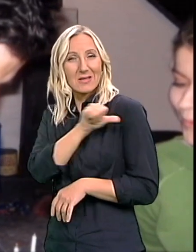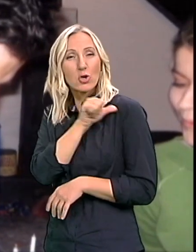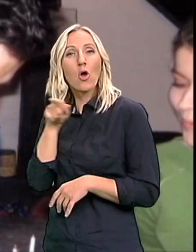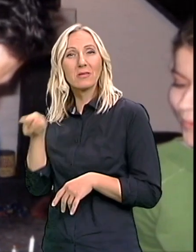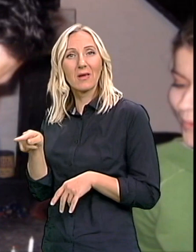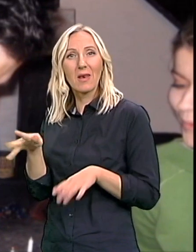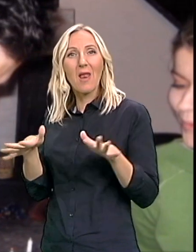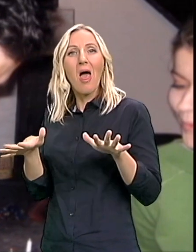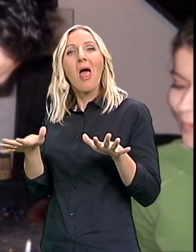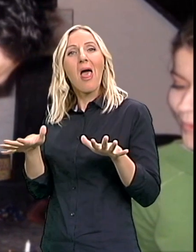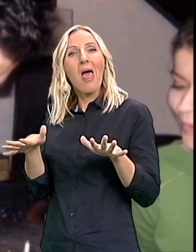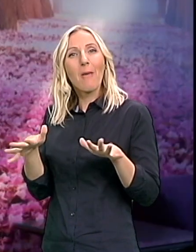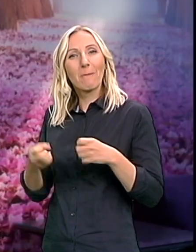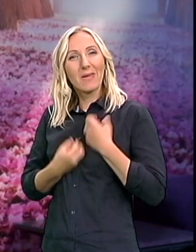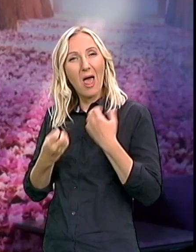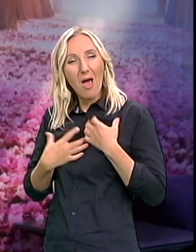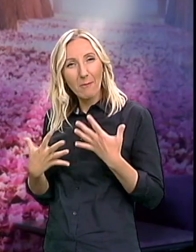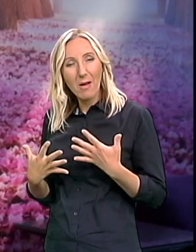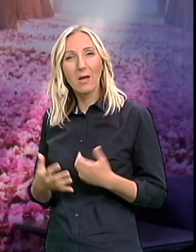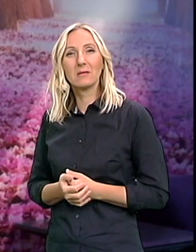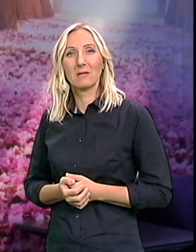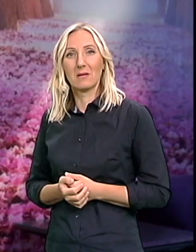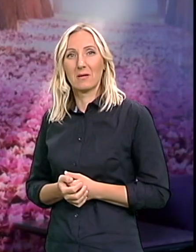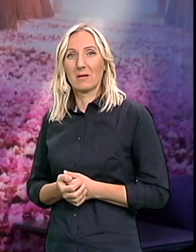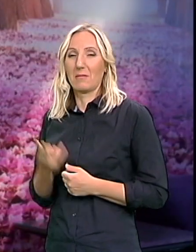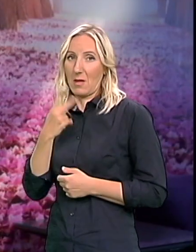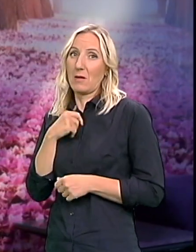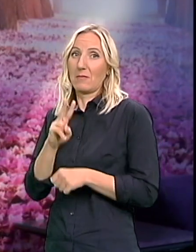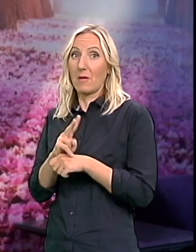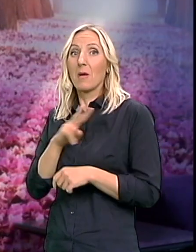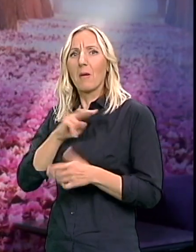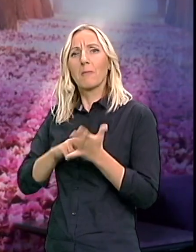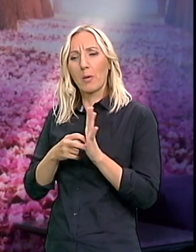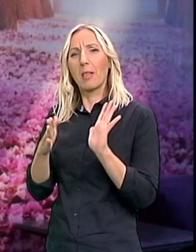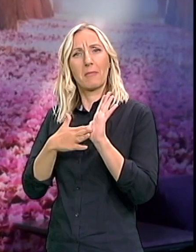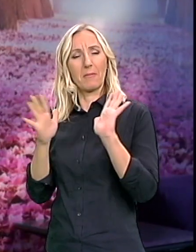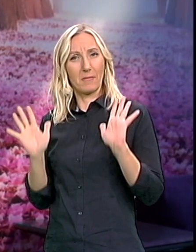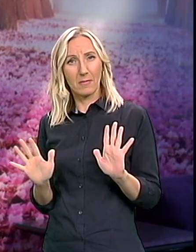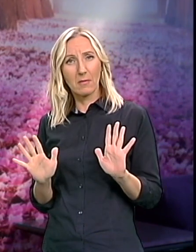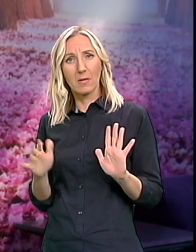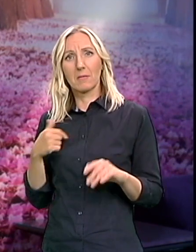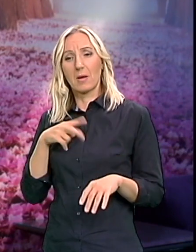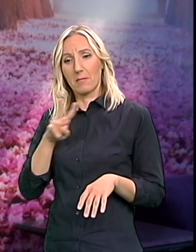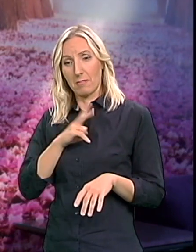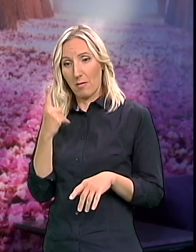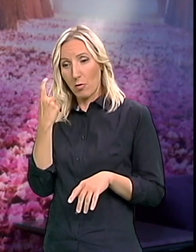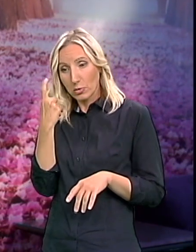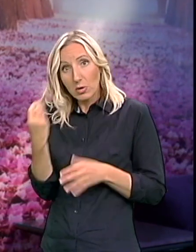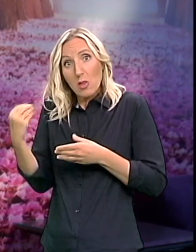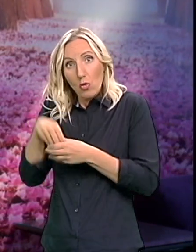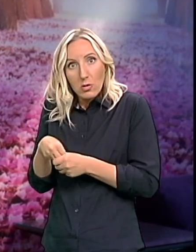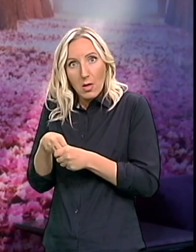vi sad imate dete Koji ima još jedan problem I vi imate još jedan dodatni stres